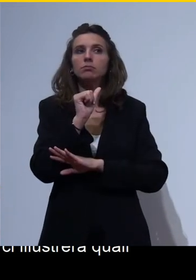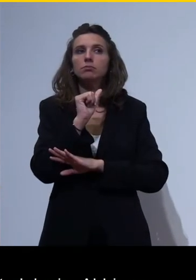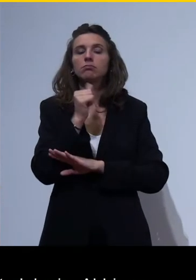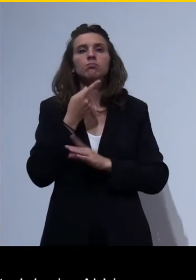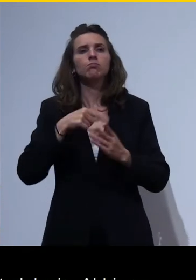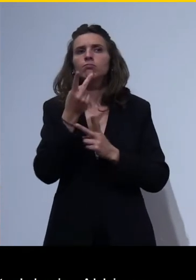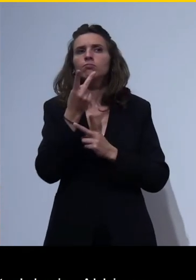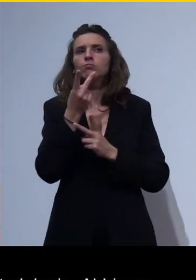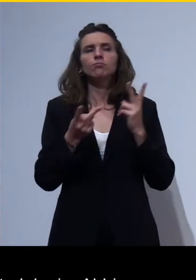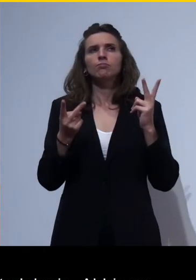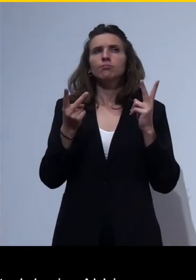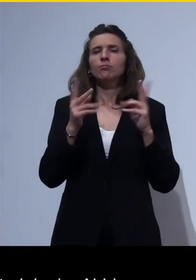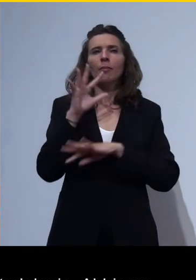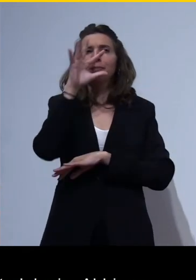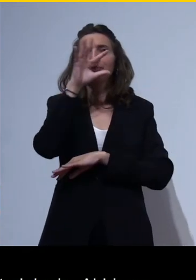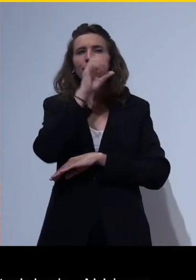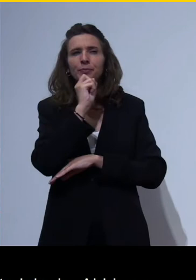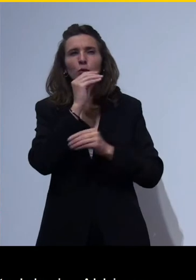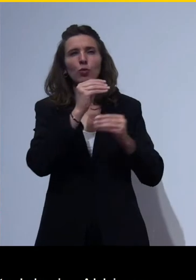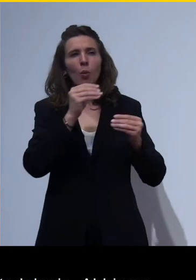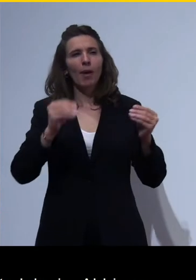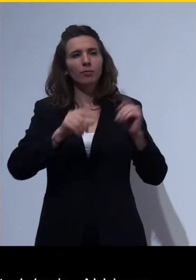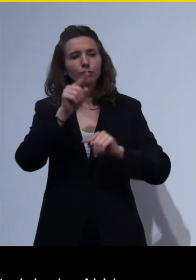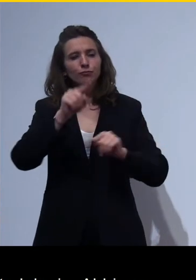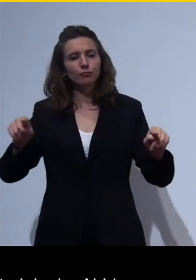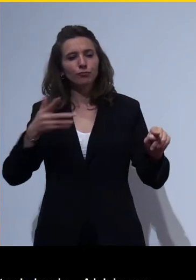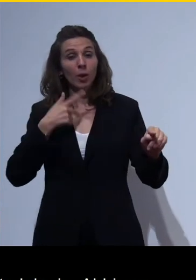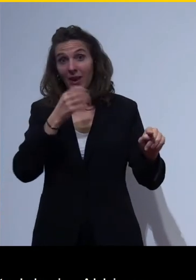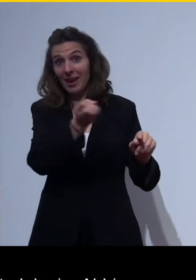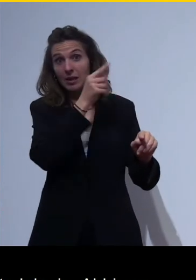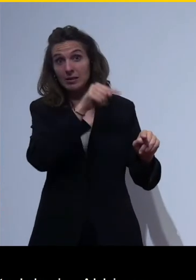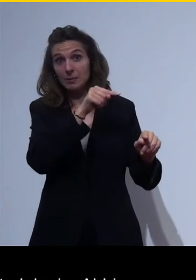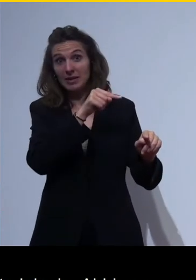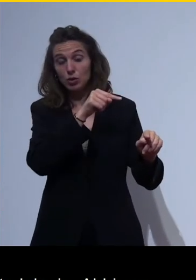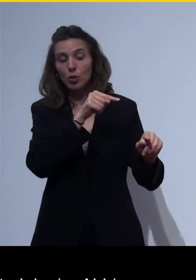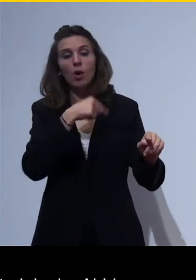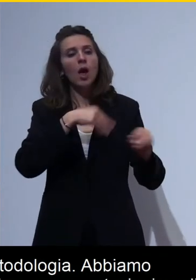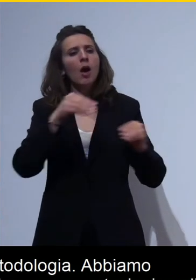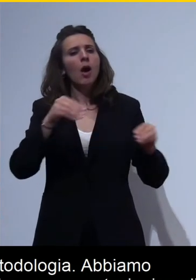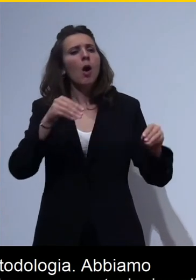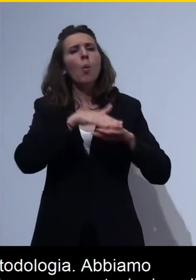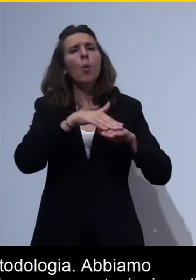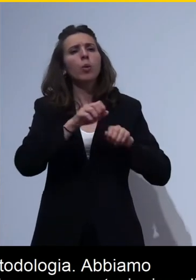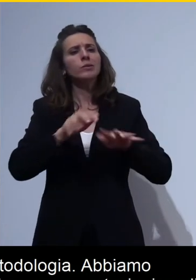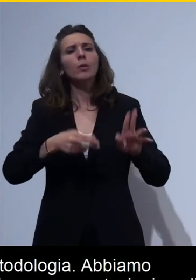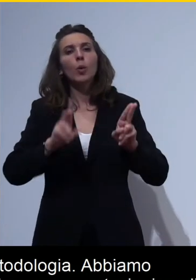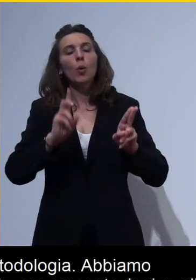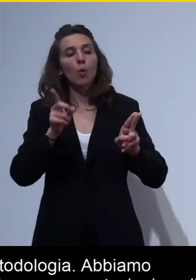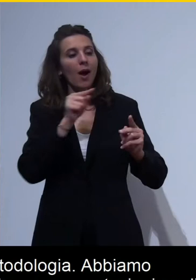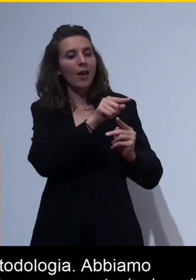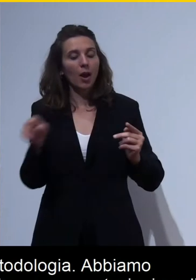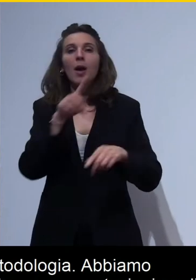formati, tra i vari strumenti per realizzare presentazioni quali fossero i più diffusi. In particolare abbiamo considerato PowerPoint,